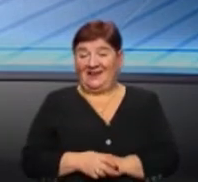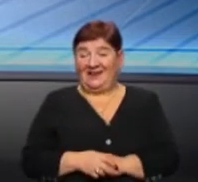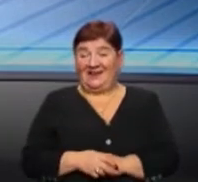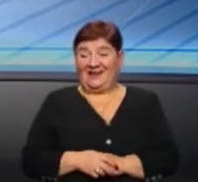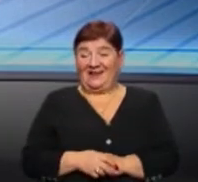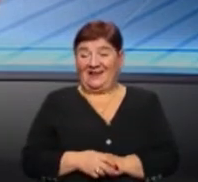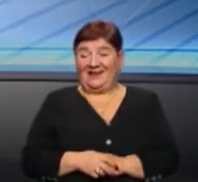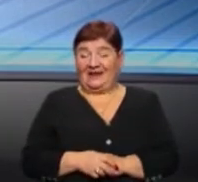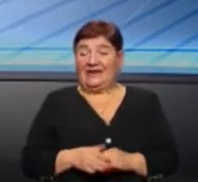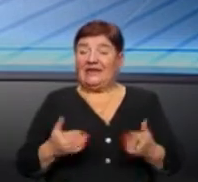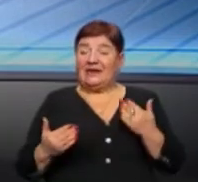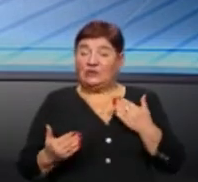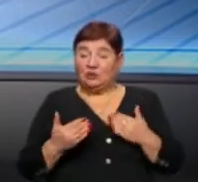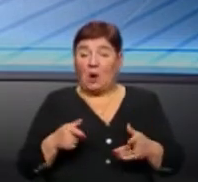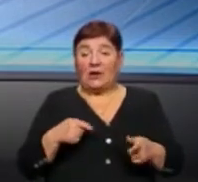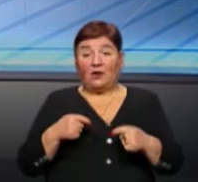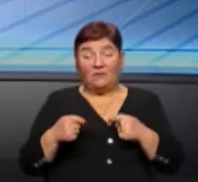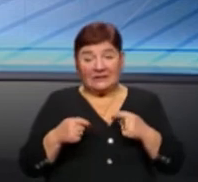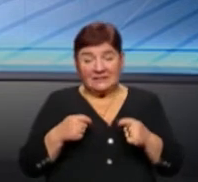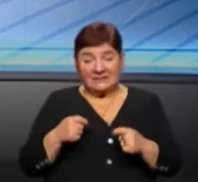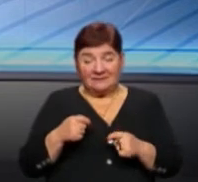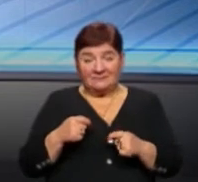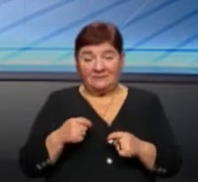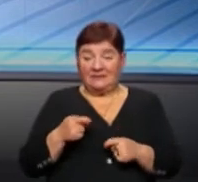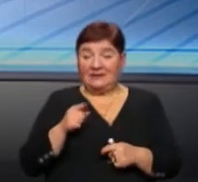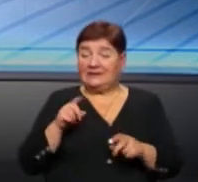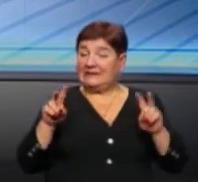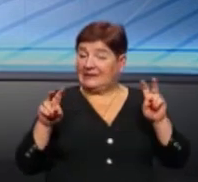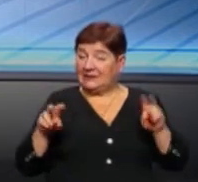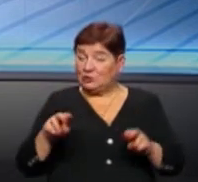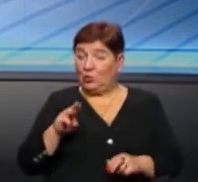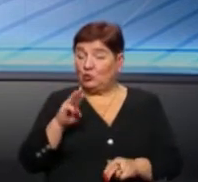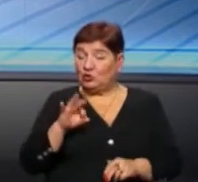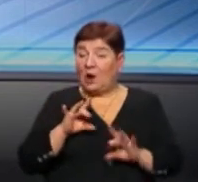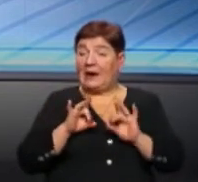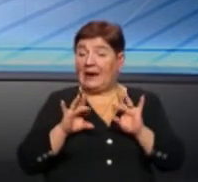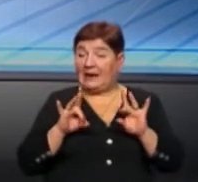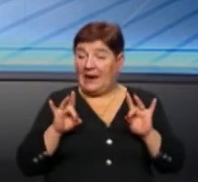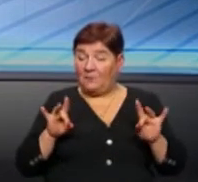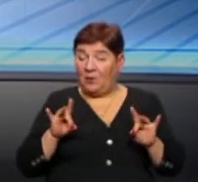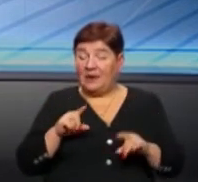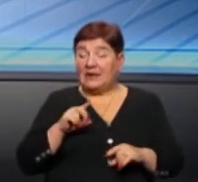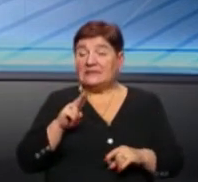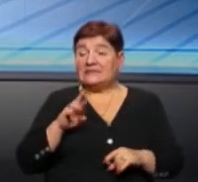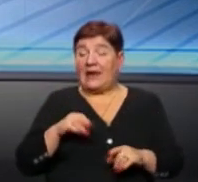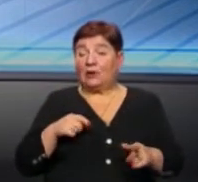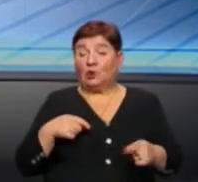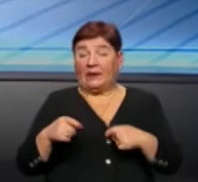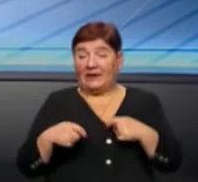можна, якщо керуватися тезою, що реклама – це двигун торгівлі,